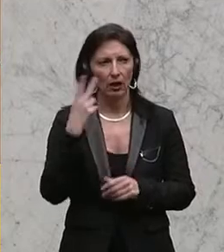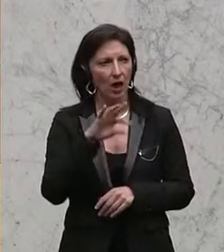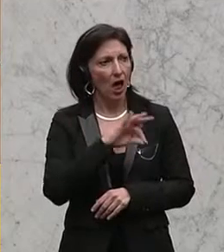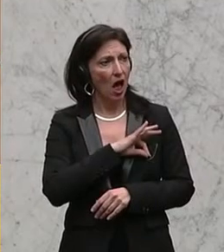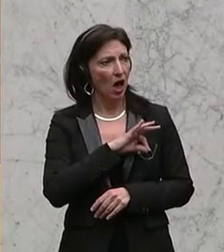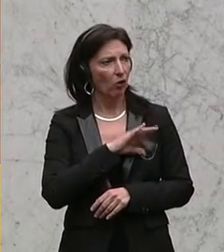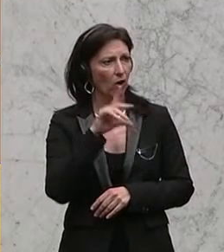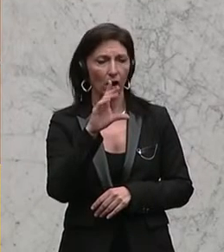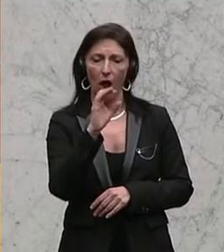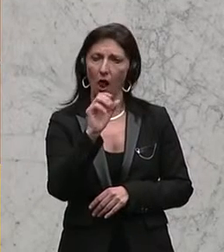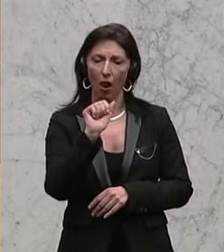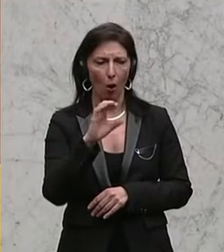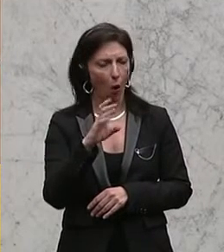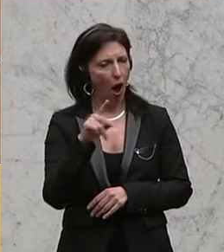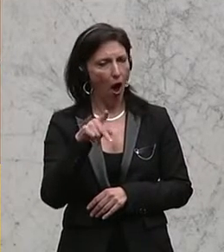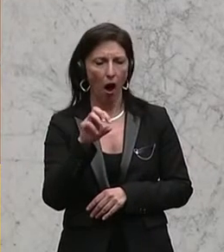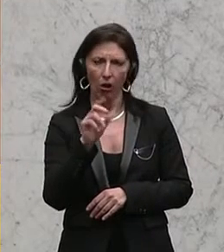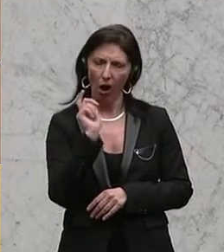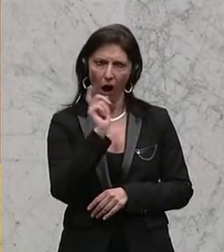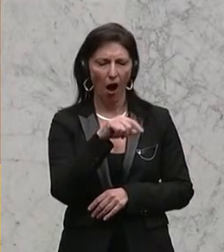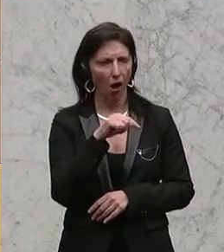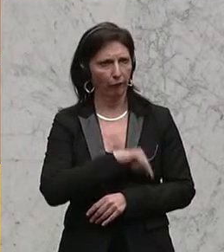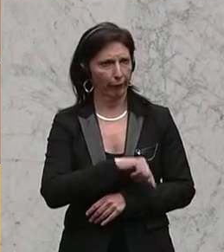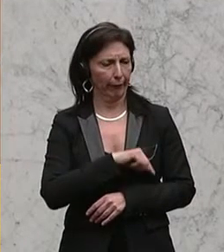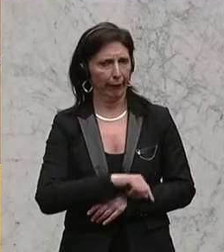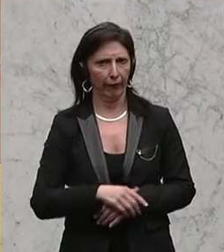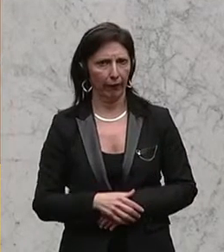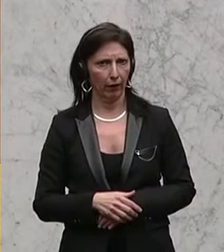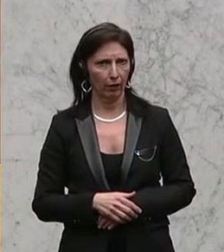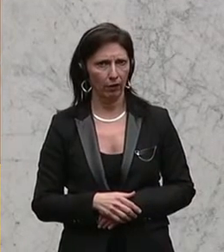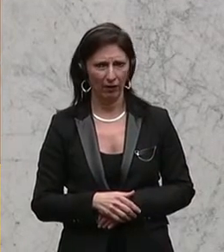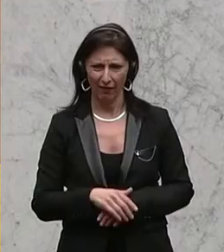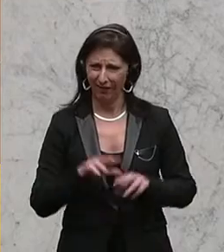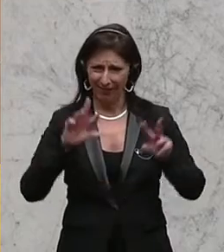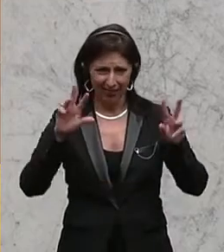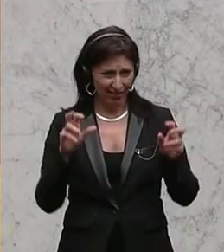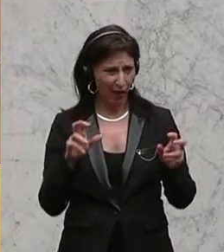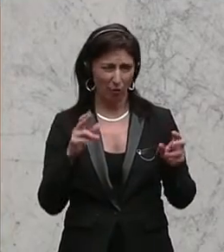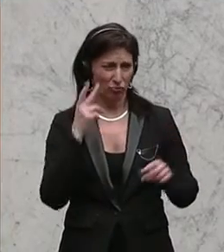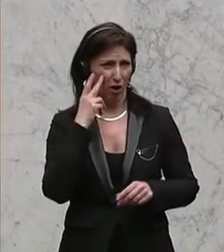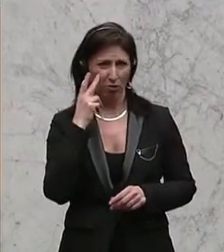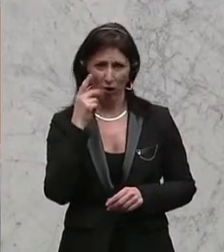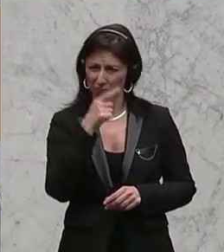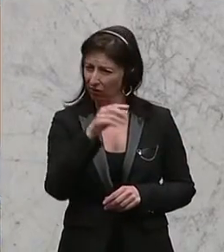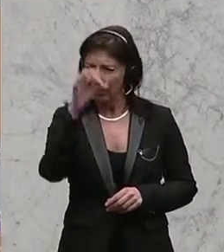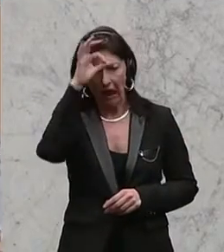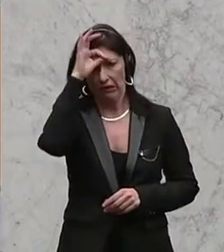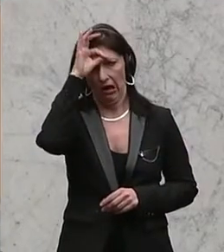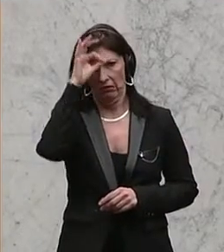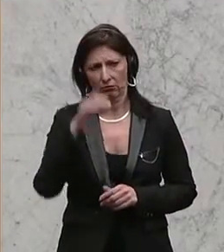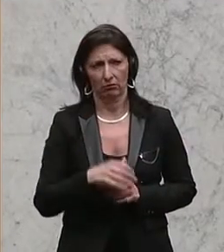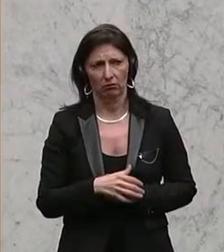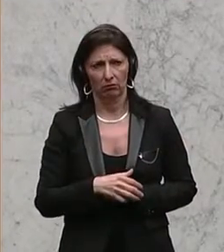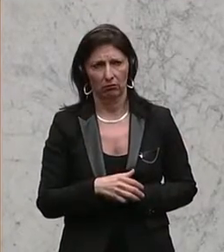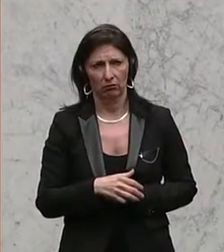Loacker, Sie tun mir irgendwie leid. Offensichtlich kennen Sie sich in dieser Thematik überhaupt nicht aus. Ich nehme es Ihnen auch überhaupt